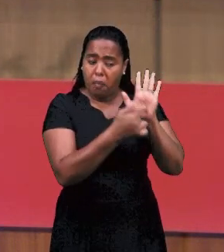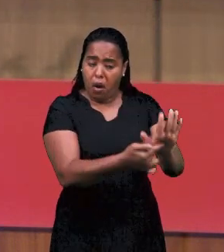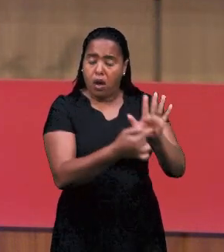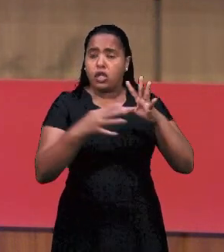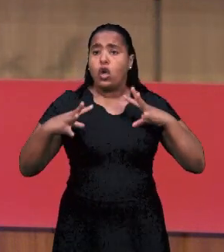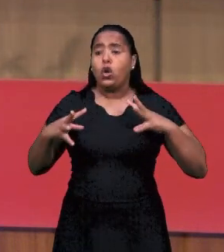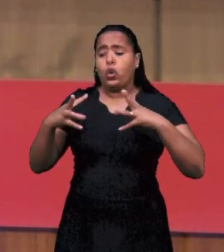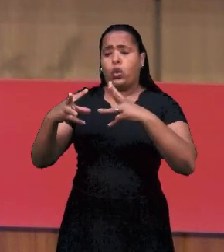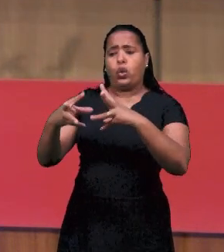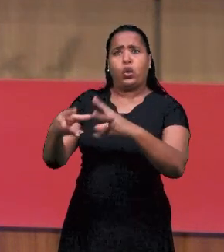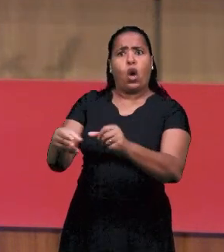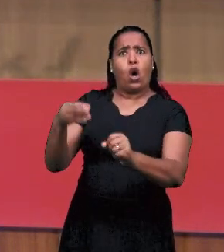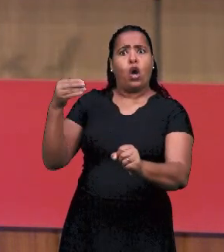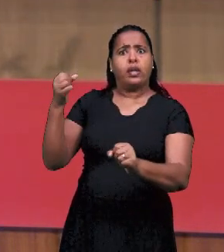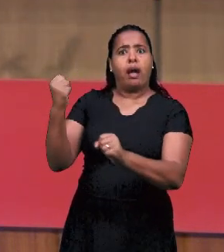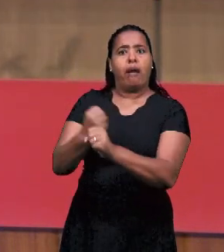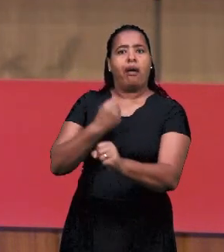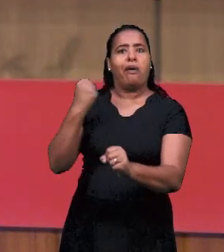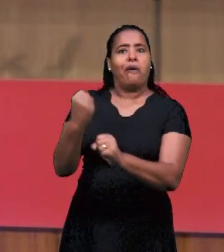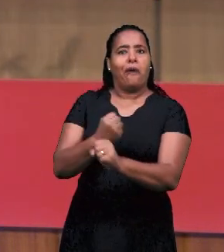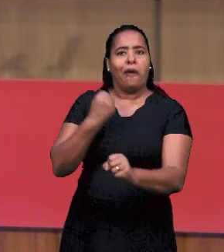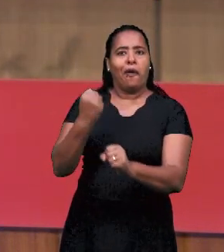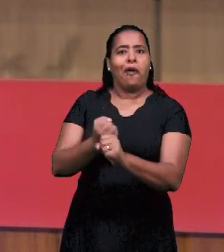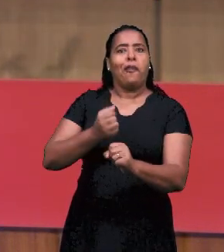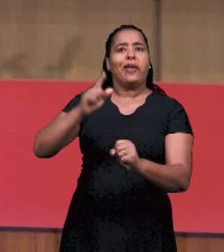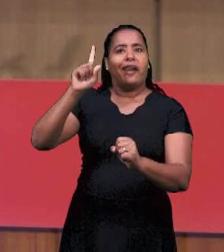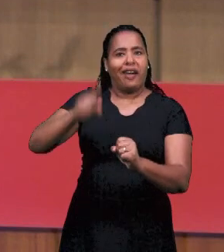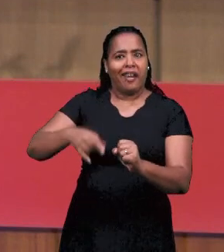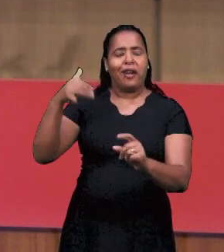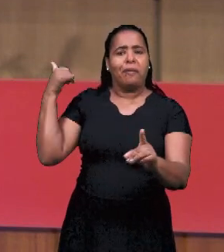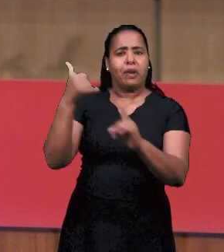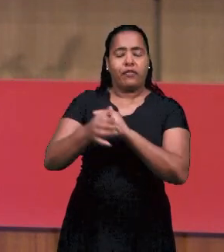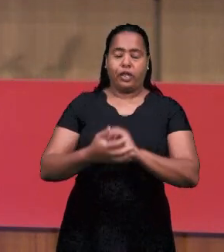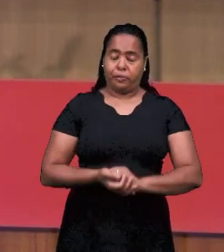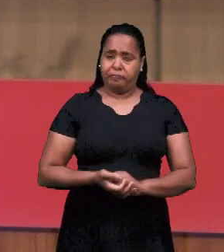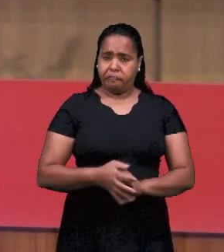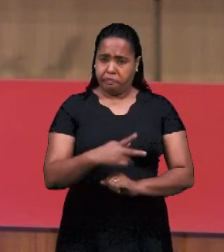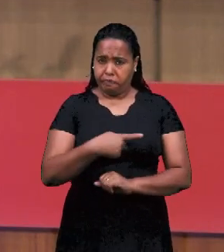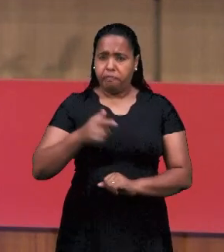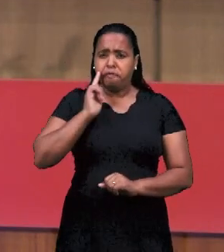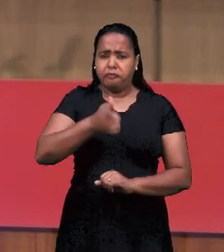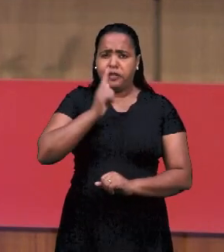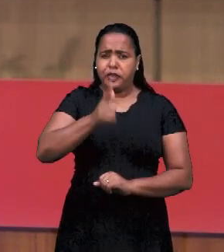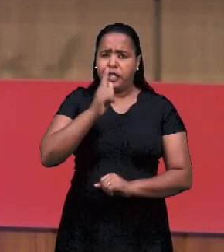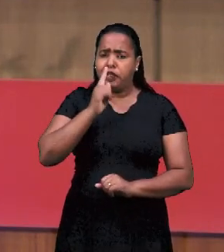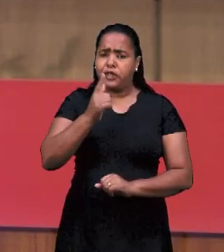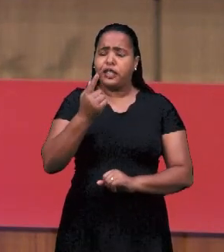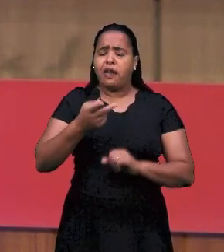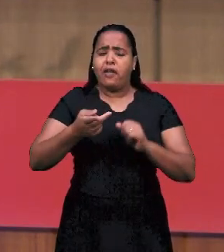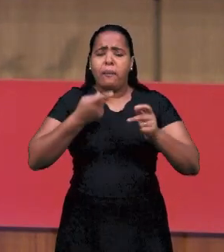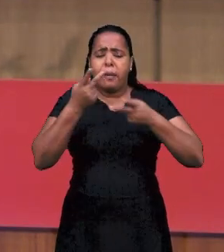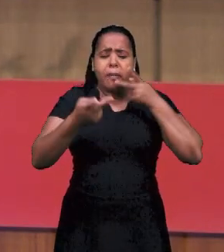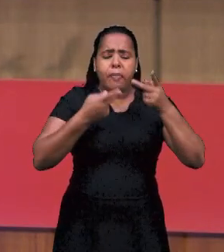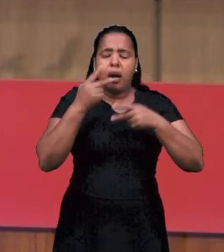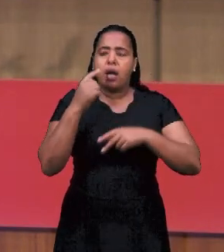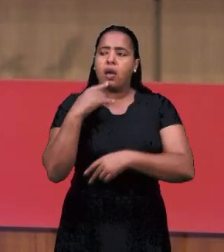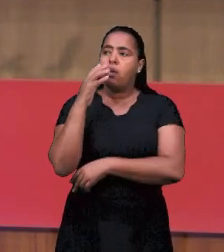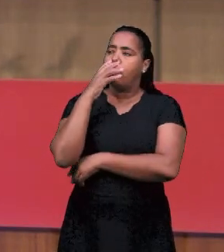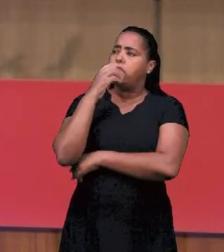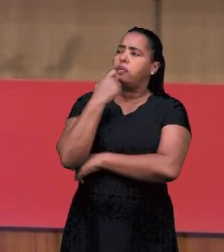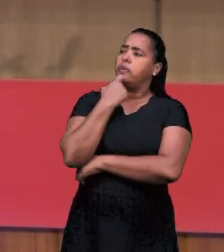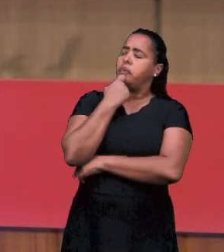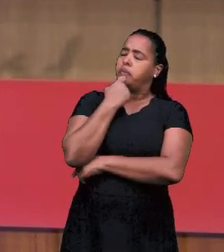Тимофею, оно пророческое. Оно дано по пророчеству. И вся работа Духа Святого, пророческое. Пастор